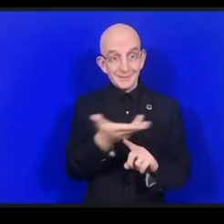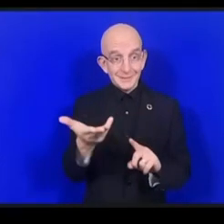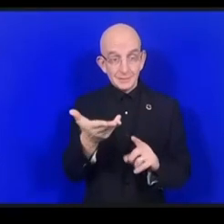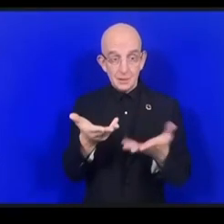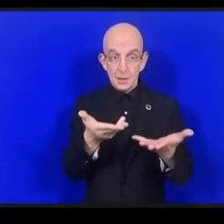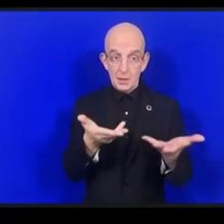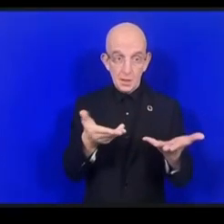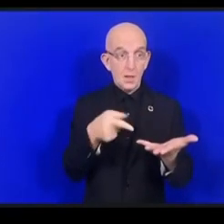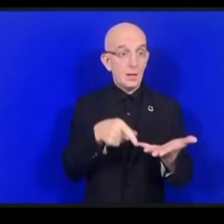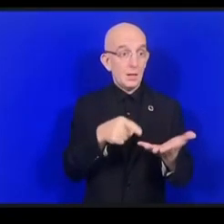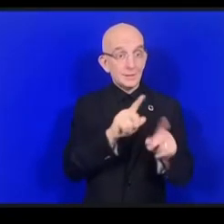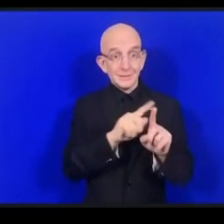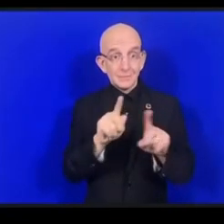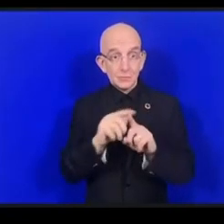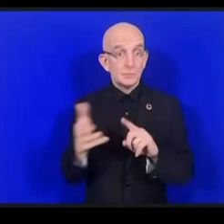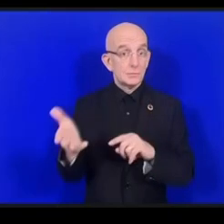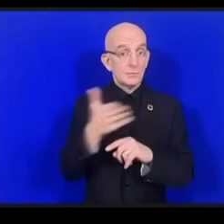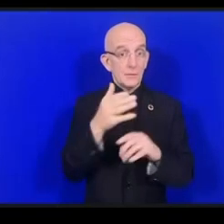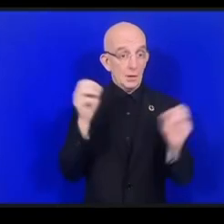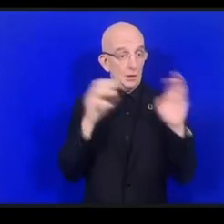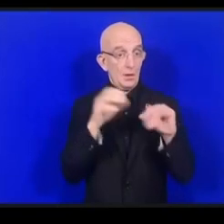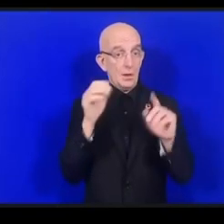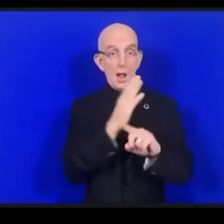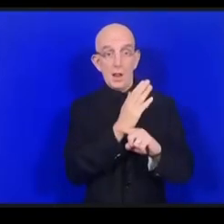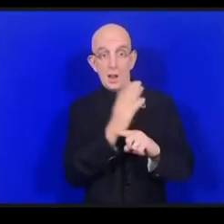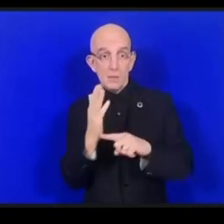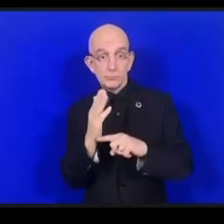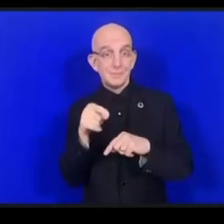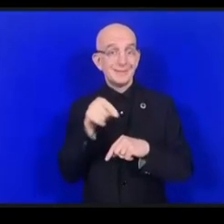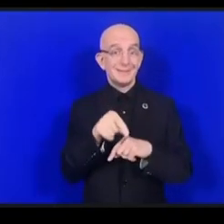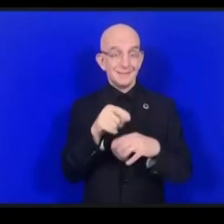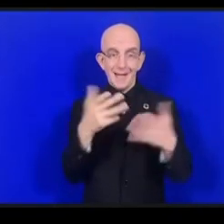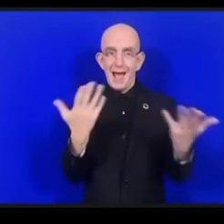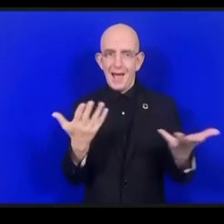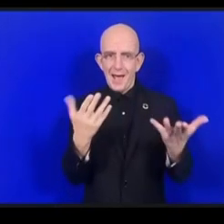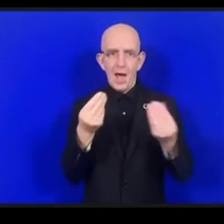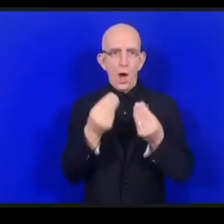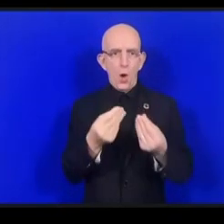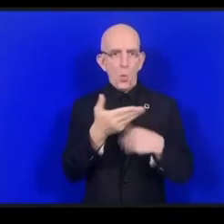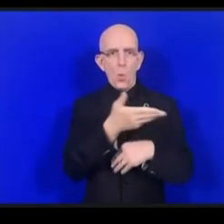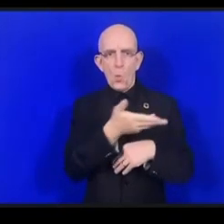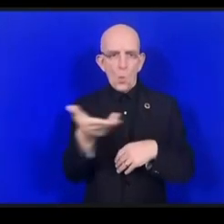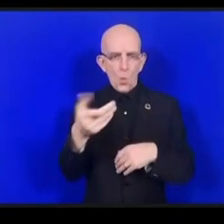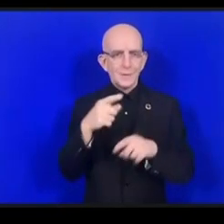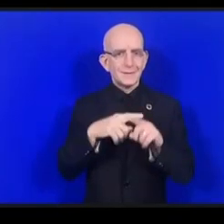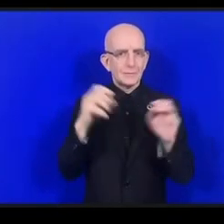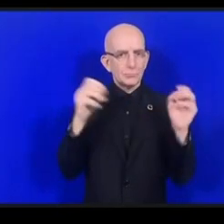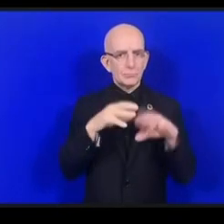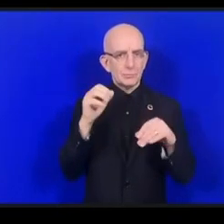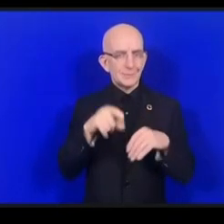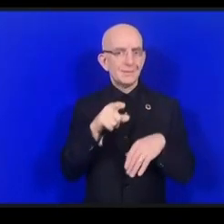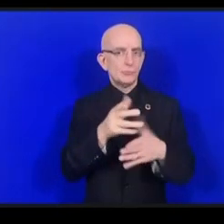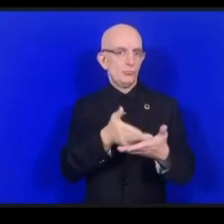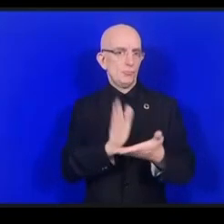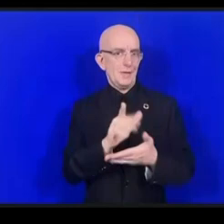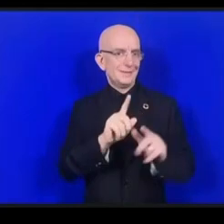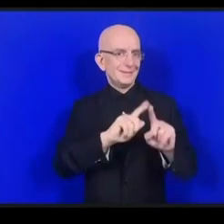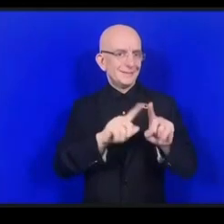دورا مهما في الوصول المجتمعات المحلية إلى